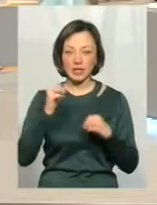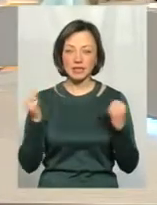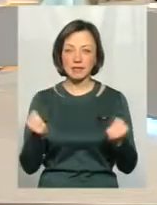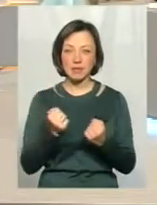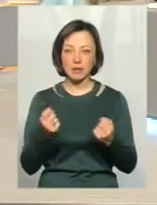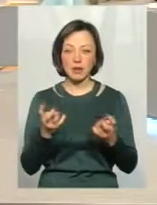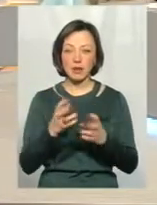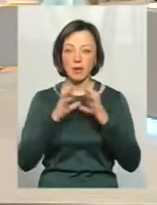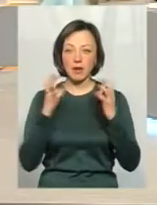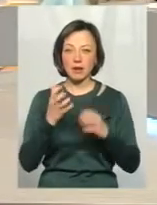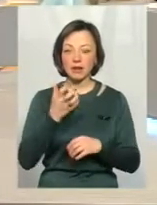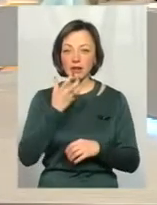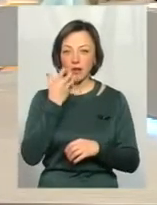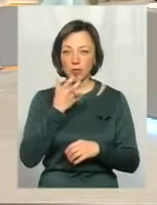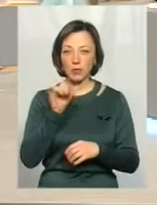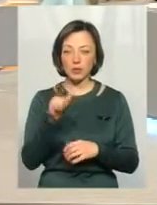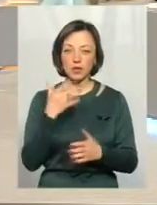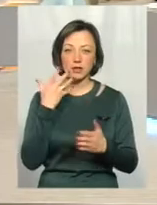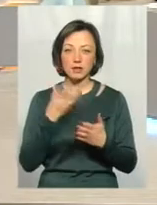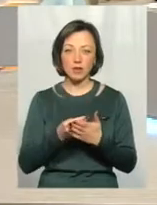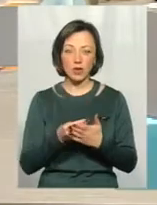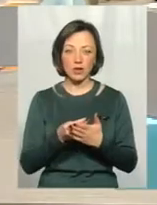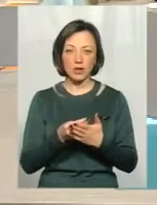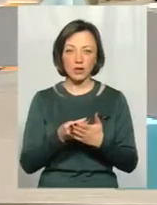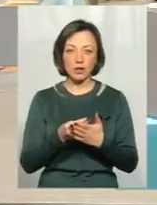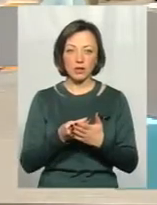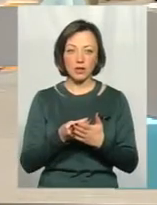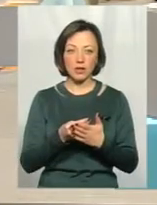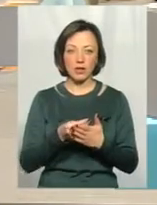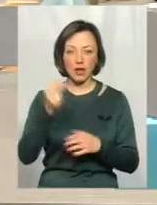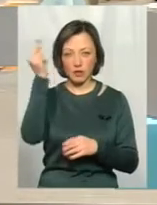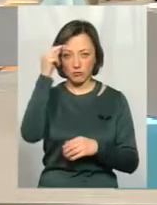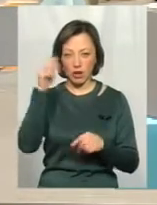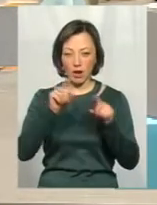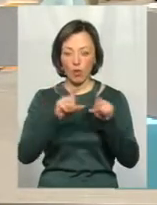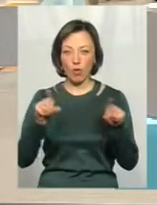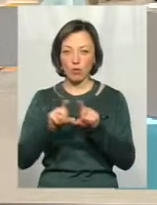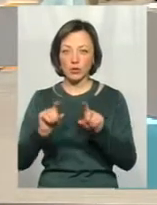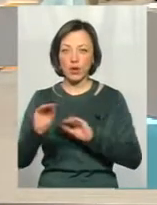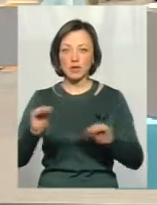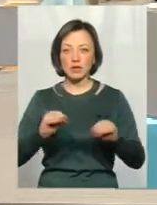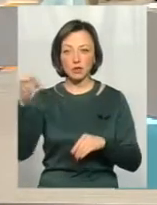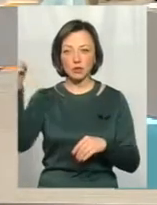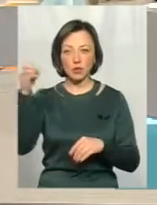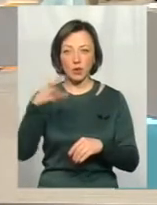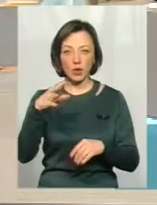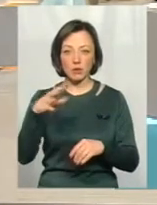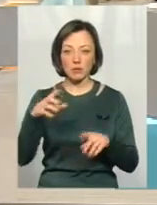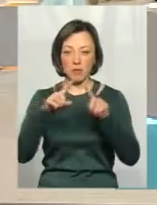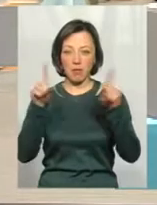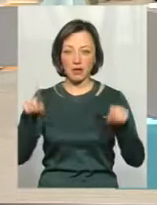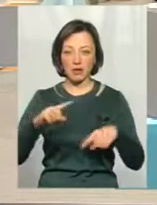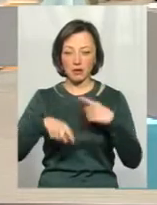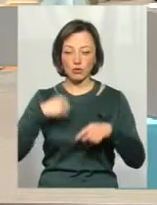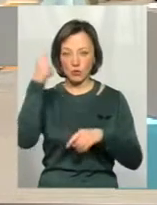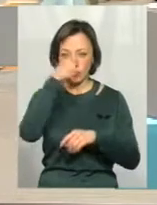треба берегти тепло. От вони зараз свої учбові навчальні корпуси обладнали сонячними батареями і практично вже з наступного